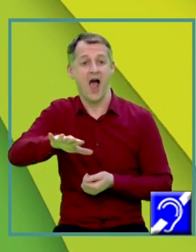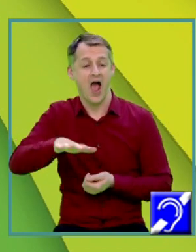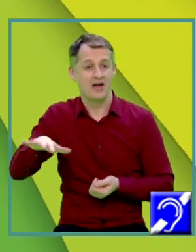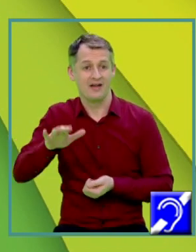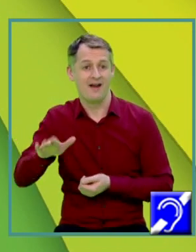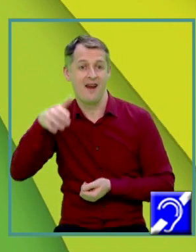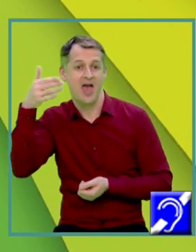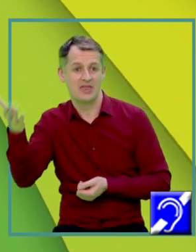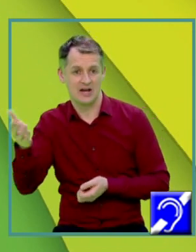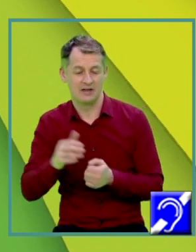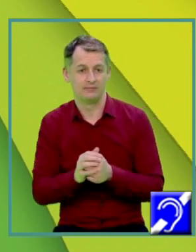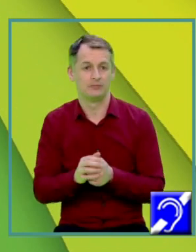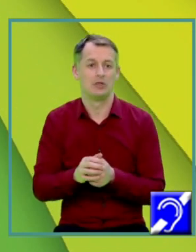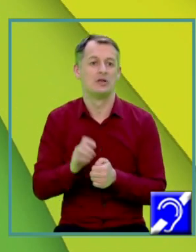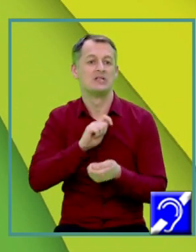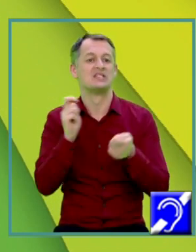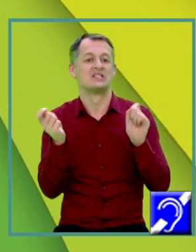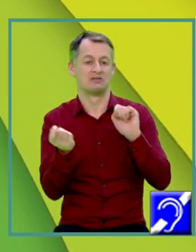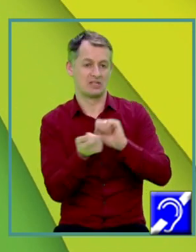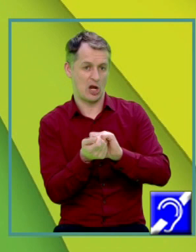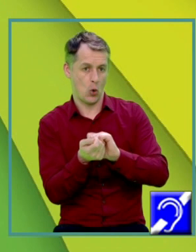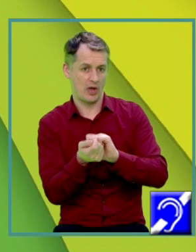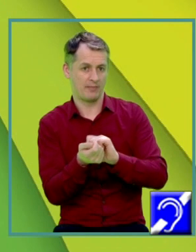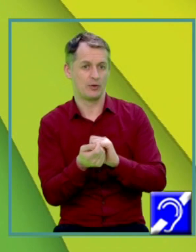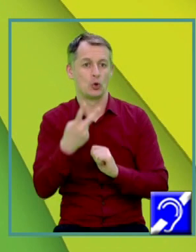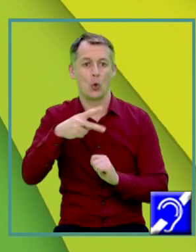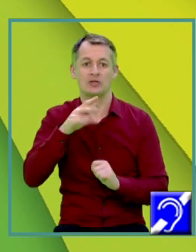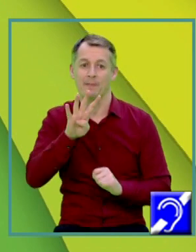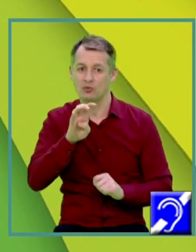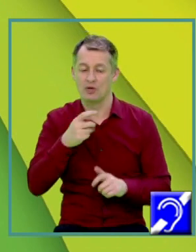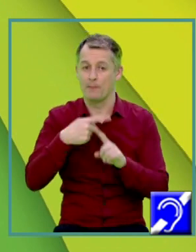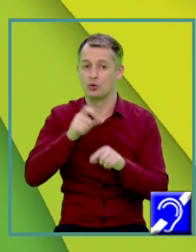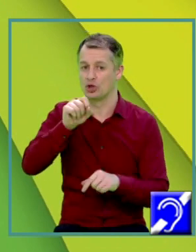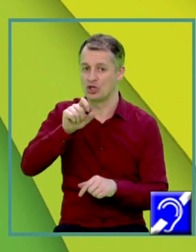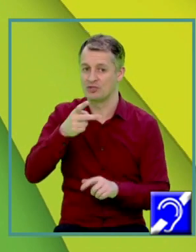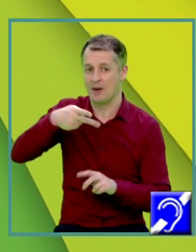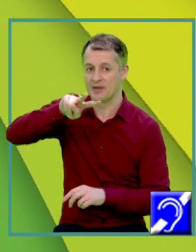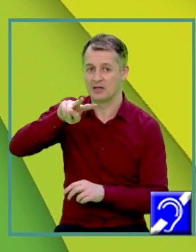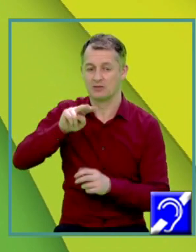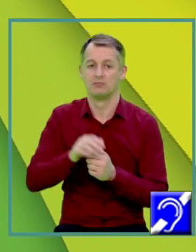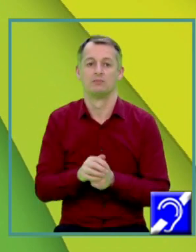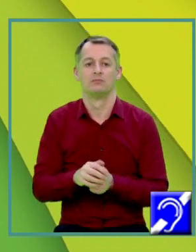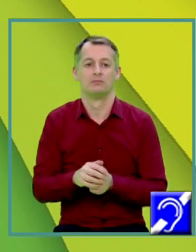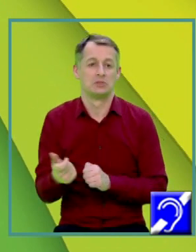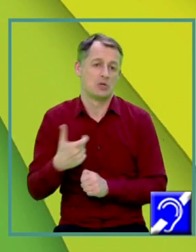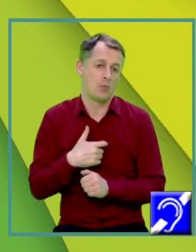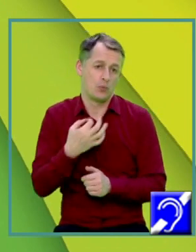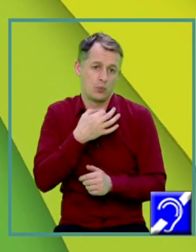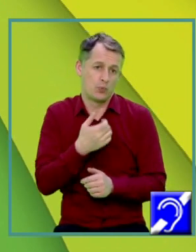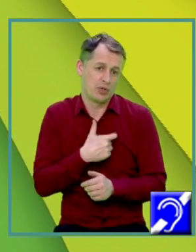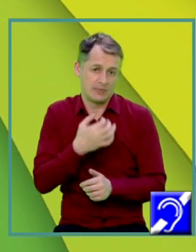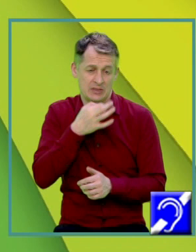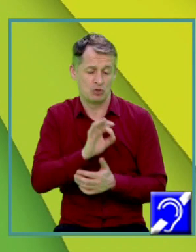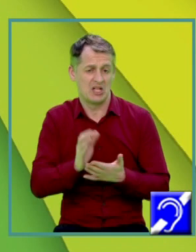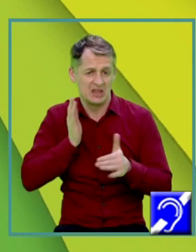După cum știm, area bazei Vom înlocui 240 plus 12 la pătrați Sau puteam să înlocuim direct cu